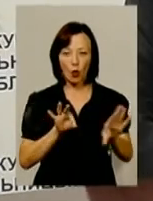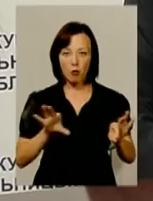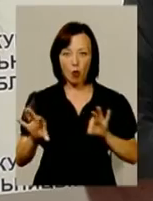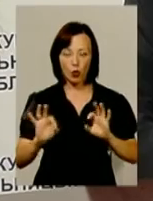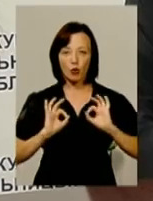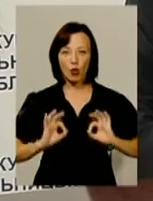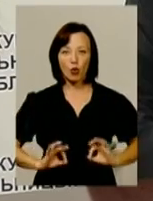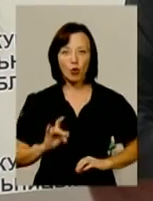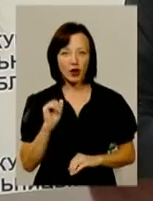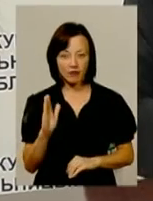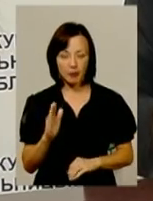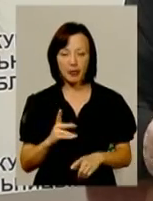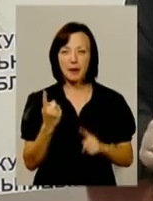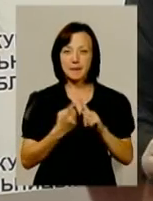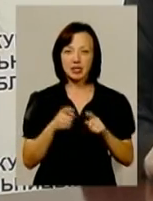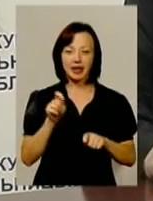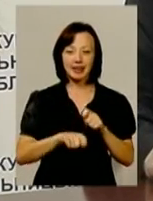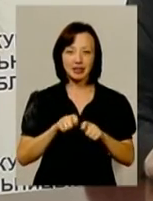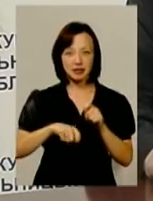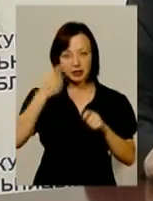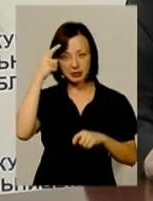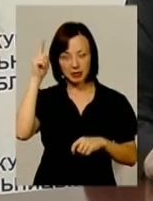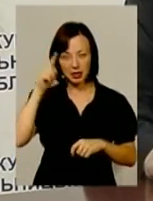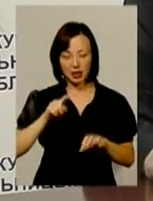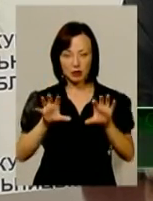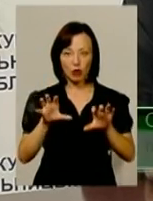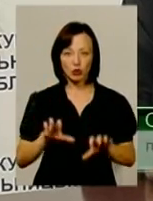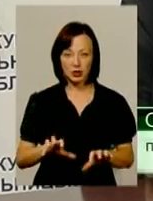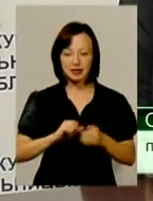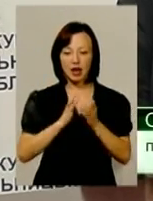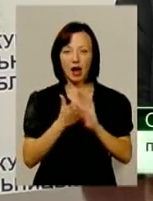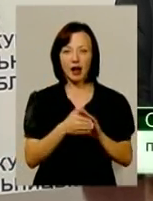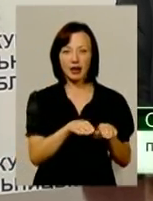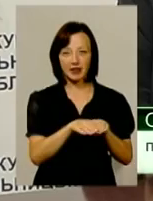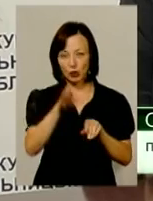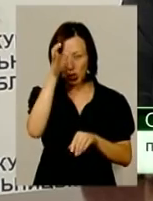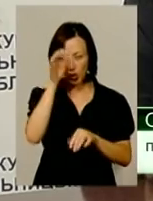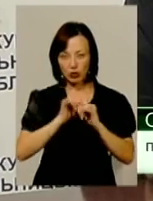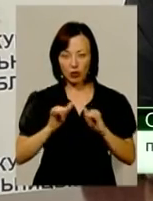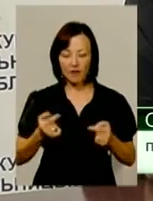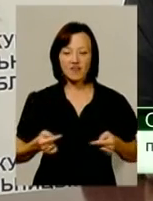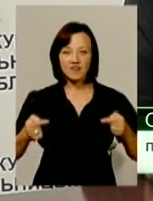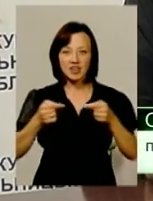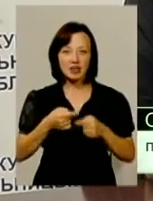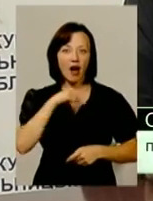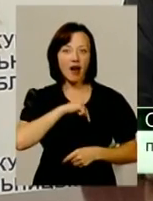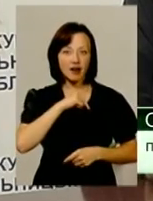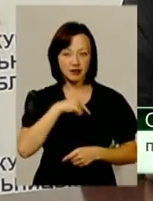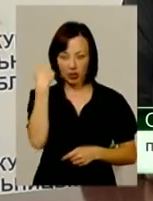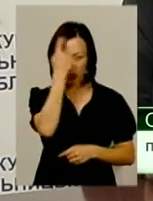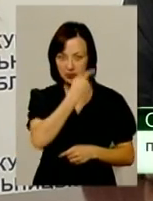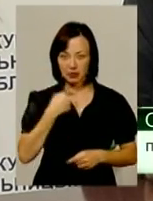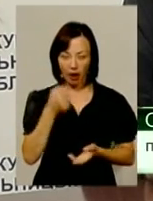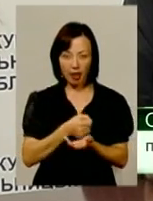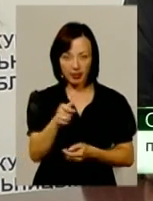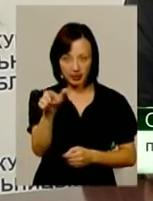законодавства, загальний рівень інтелектуального розвитку, визначення особистих характеристик кандидатів, а також